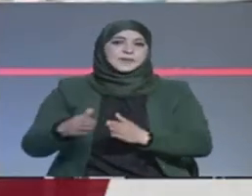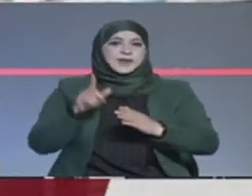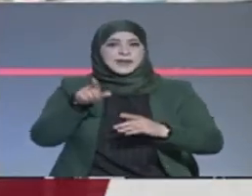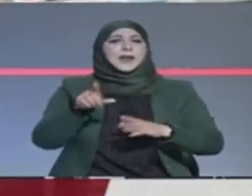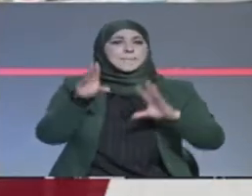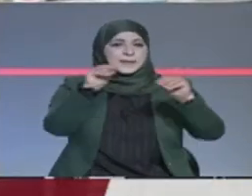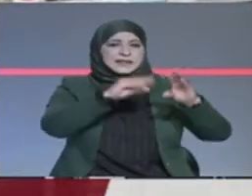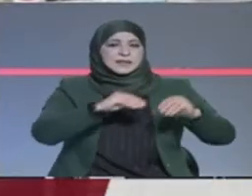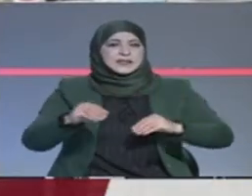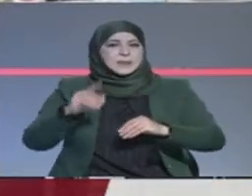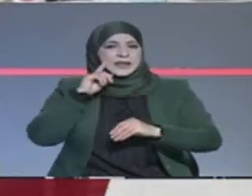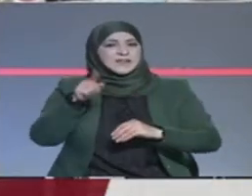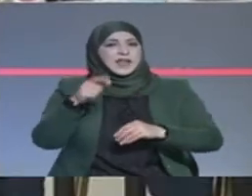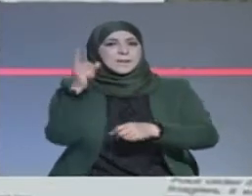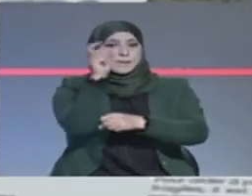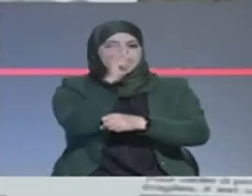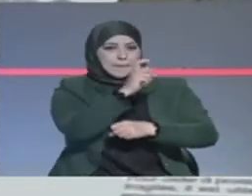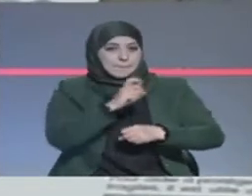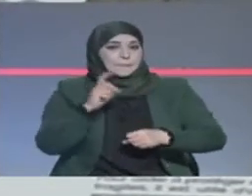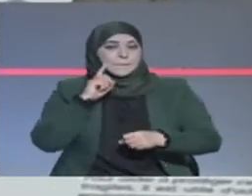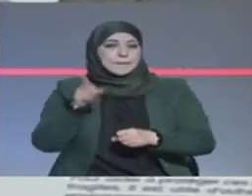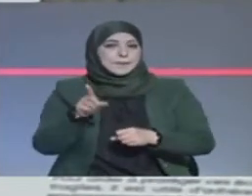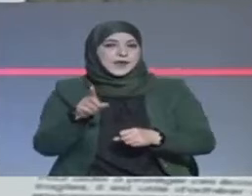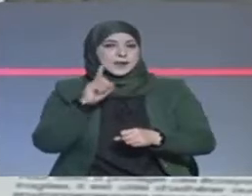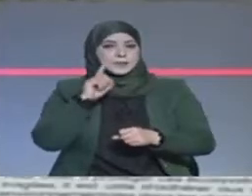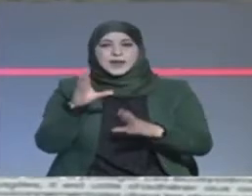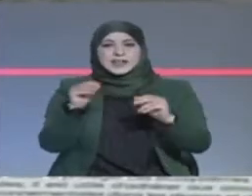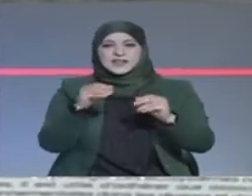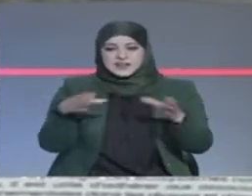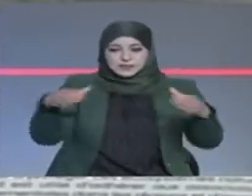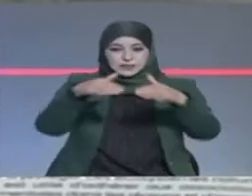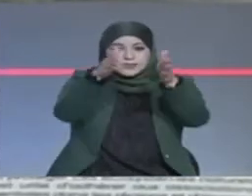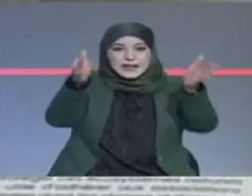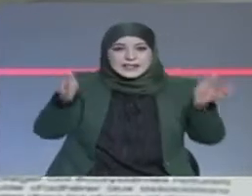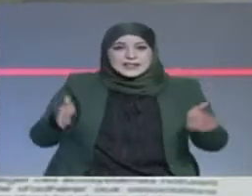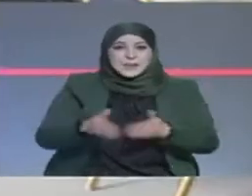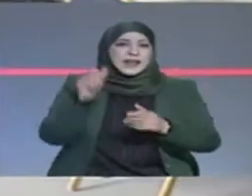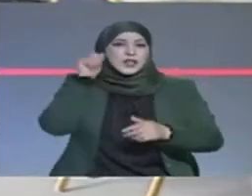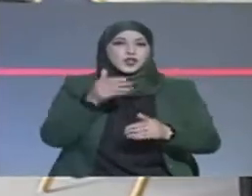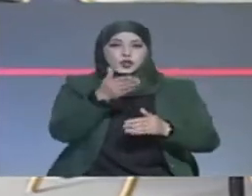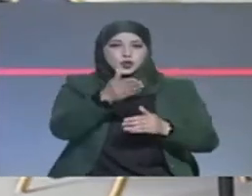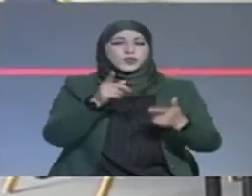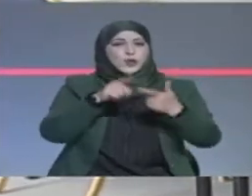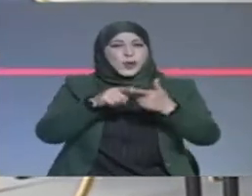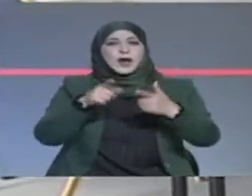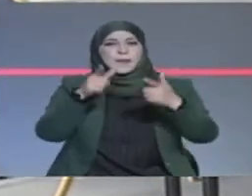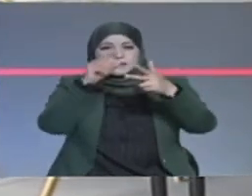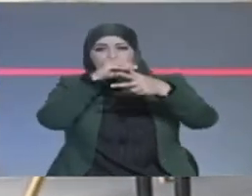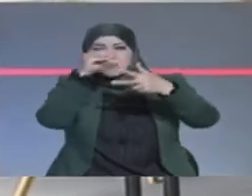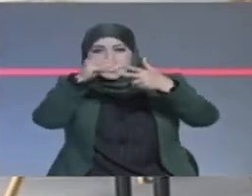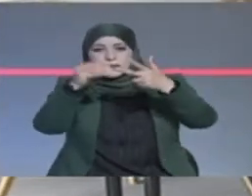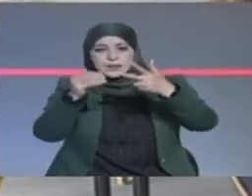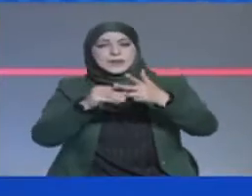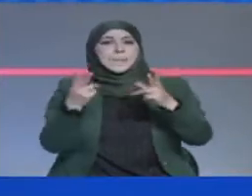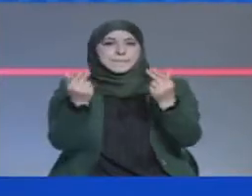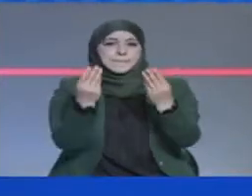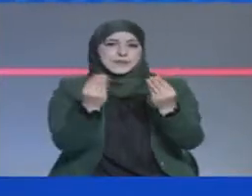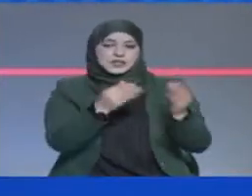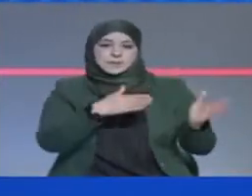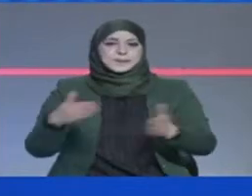رطبة أخرى بمشاريع الحمايتها وصونها على غرار سبختي السجوم والسلمان ووادي مجردة وقرعة السجنان